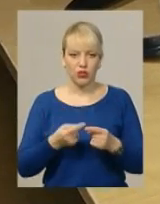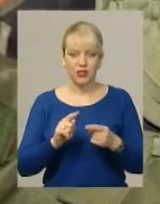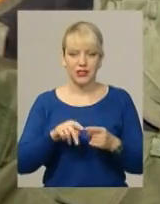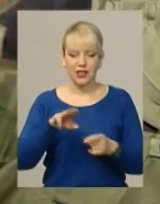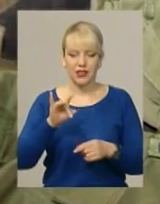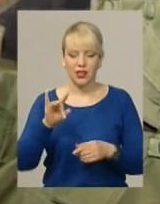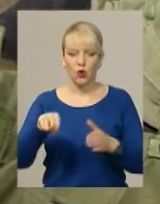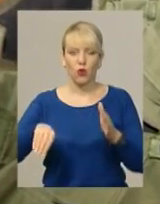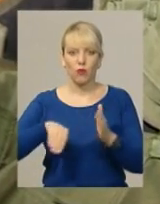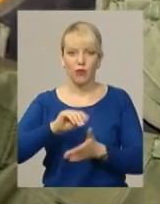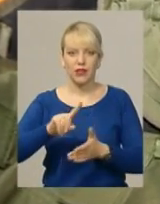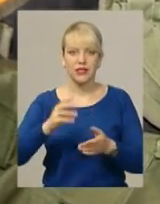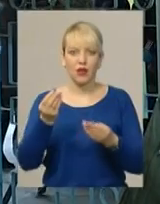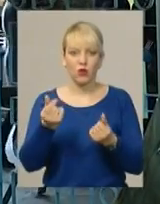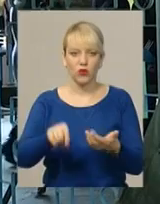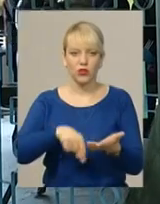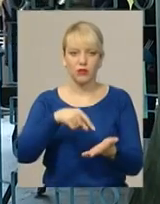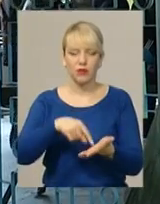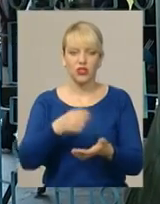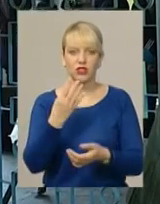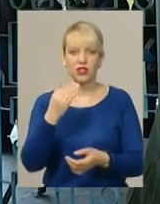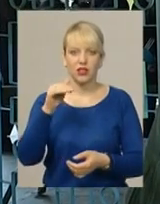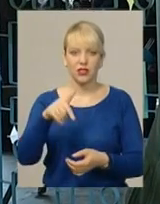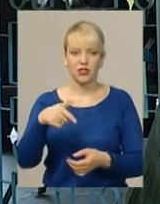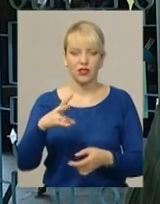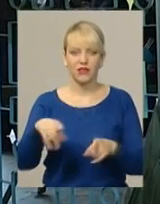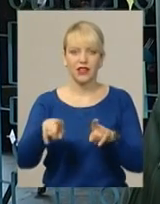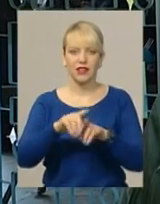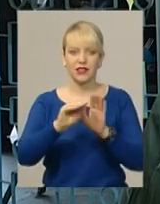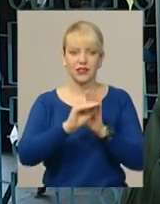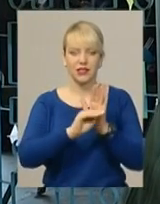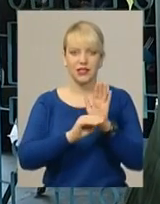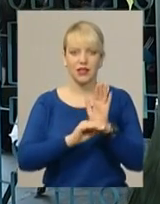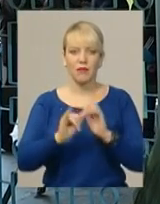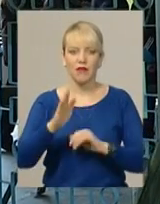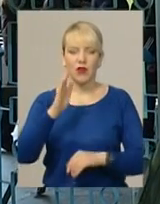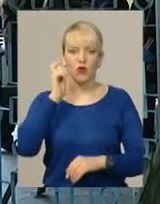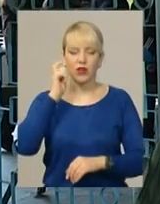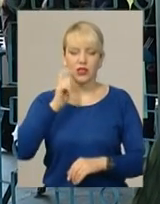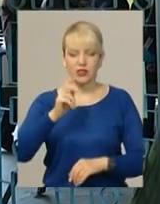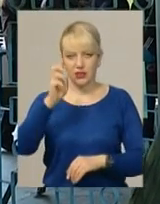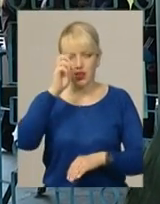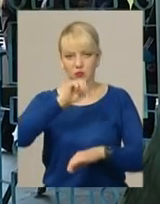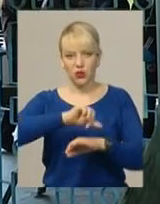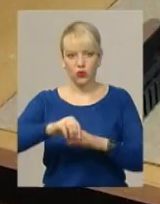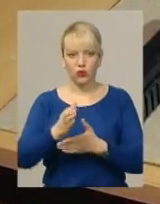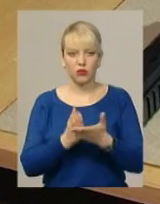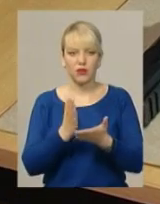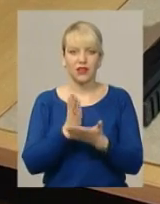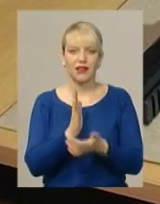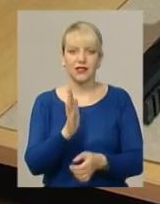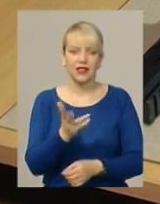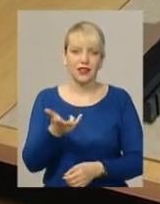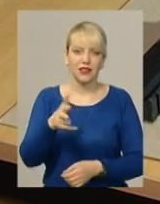казни. Коштує він 400 тисяч гривень. І таких систем, каже ректор Академії Олег Шенкарук, в українській Держприкордонслужбі є всього три. На